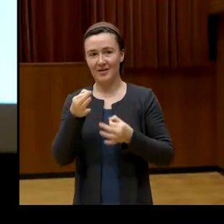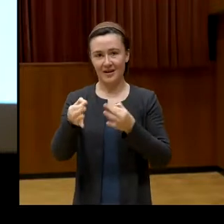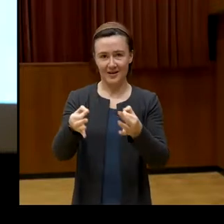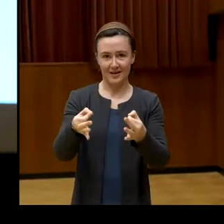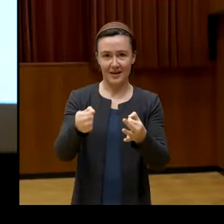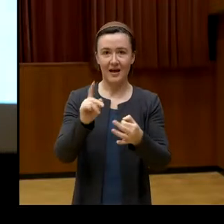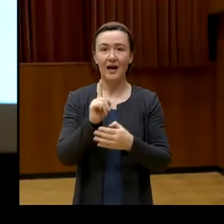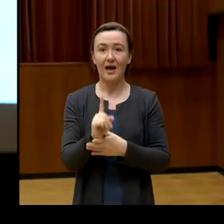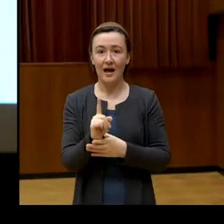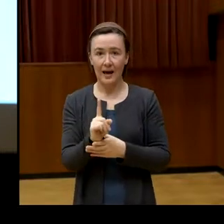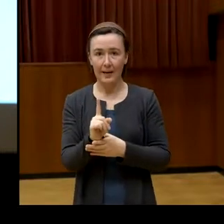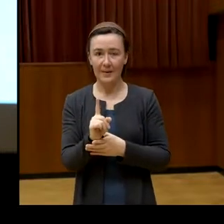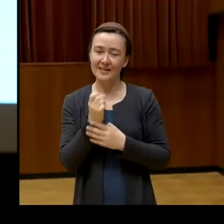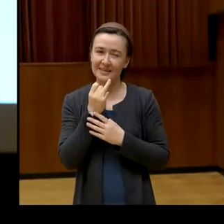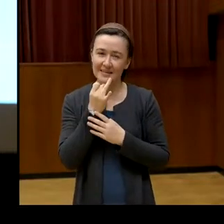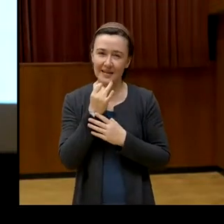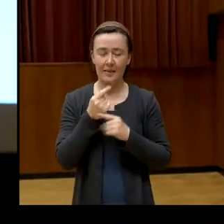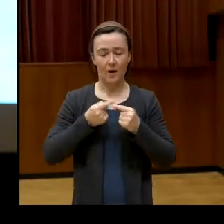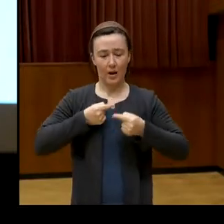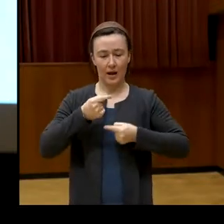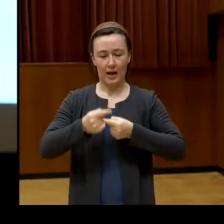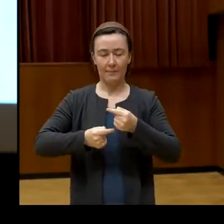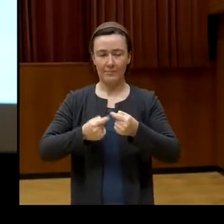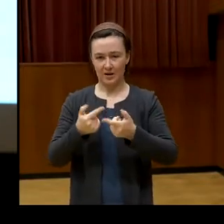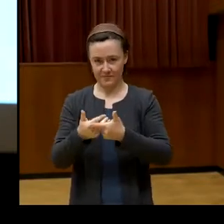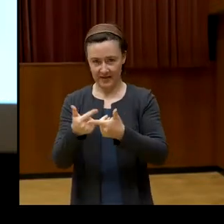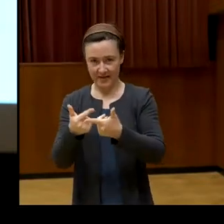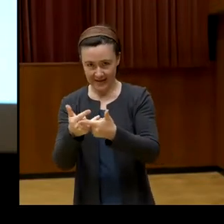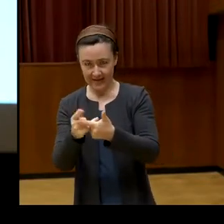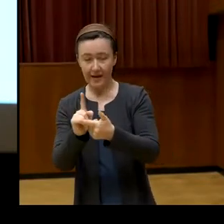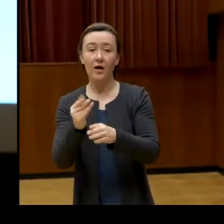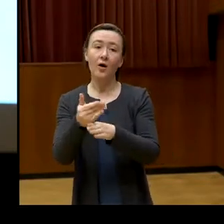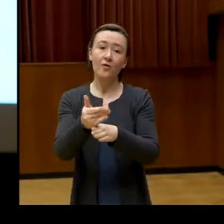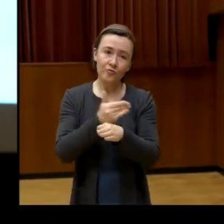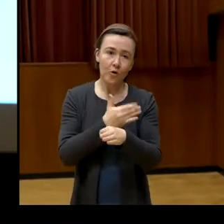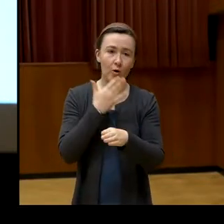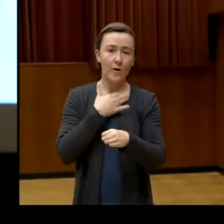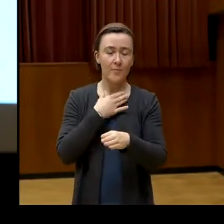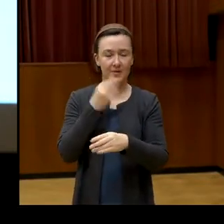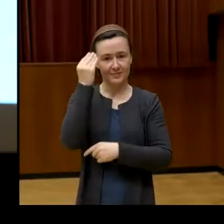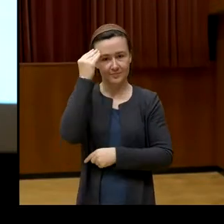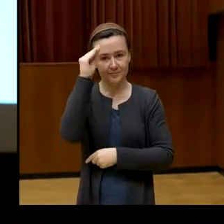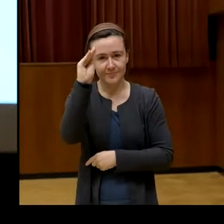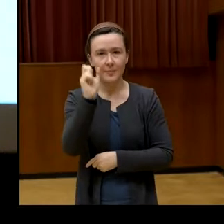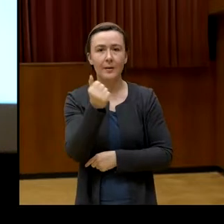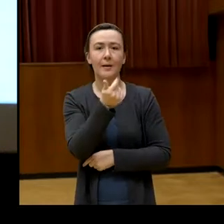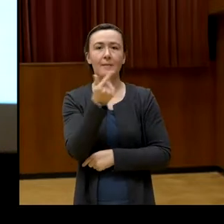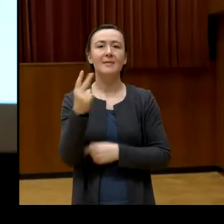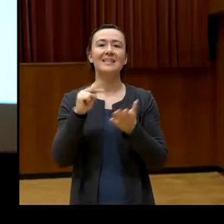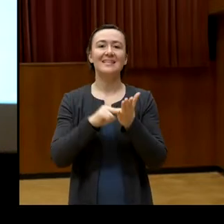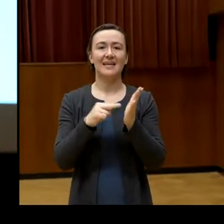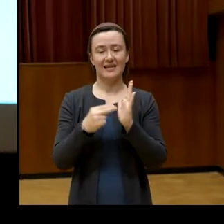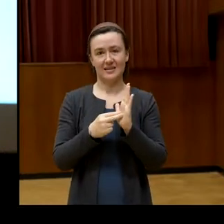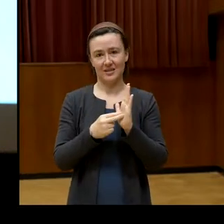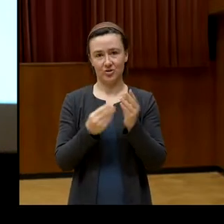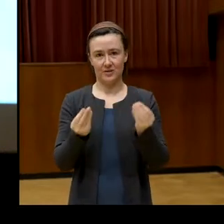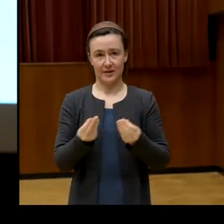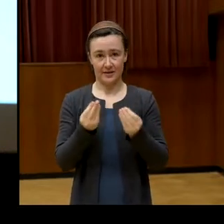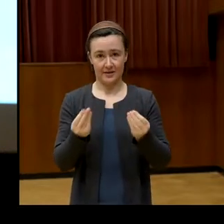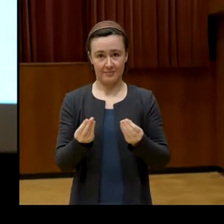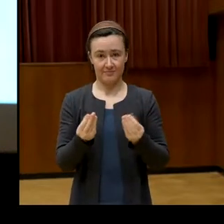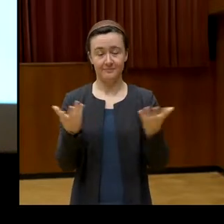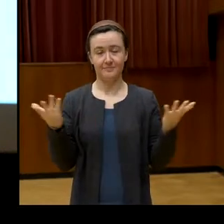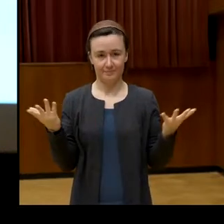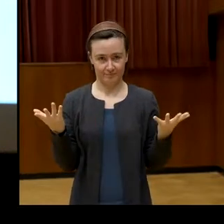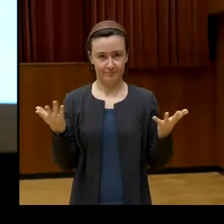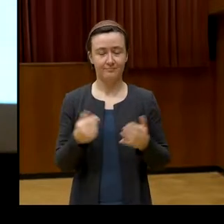auf den genaueren Ablauf eingehen werde, ist es mir wichtig, noch Sie auf technische Details hinzuweisen. Und